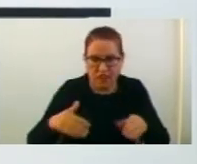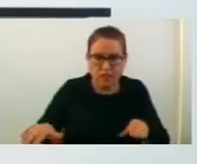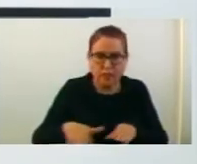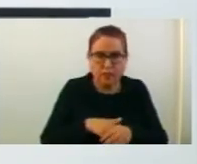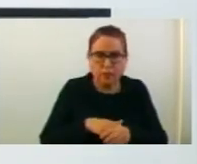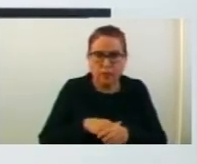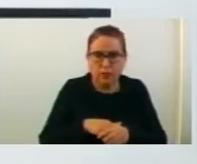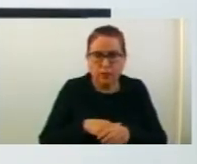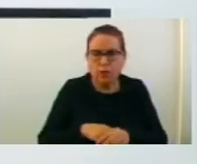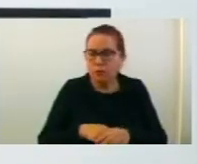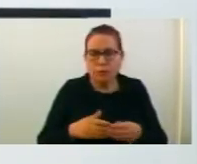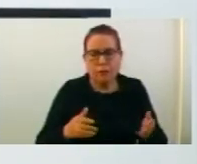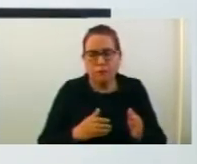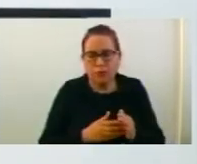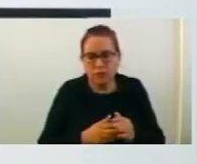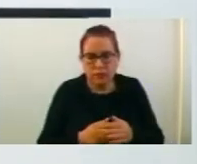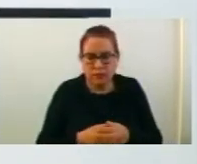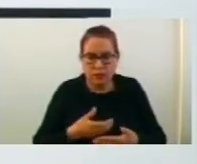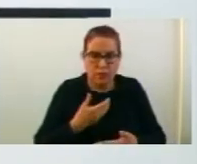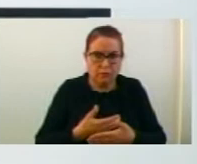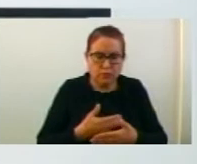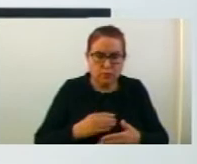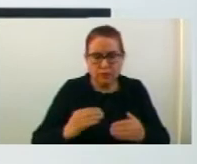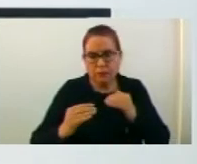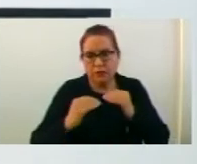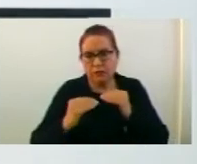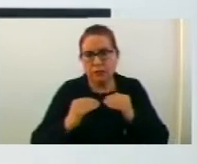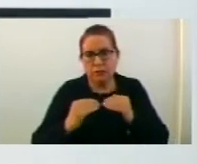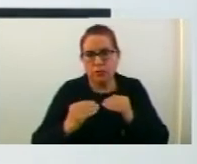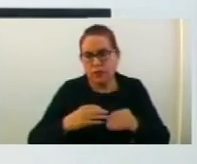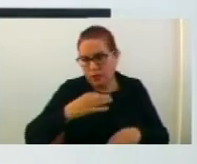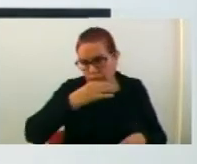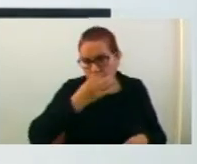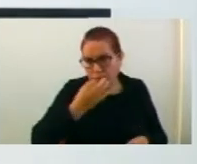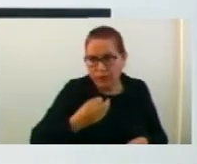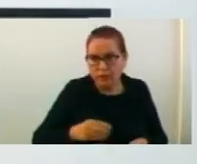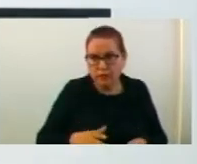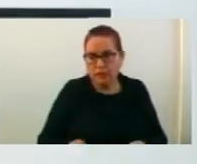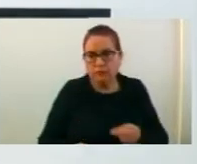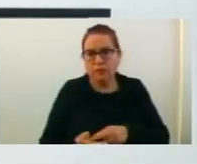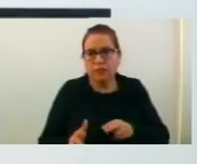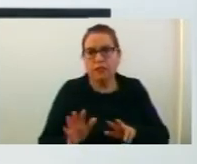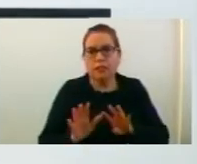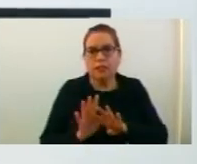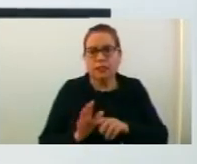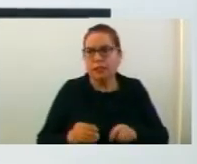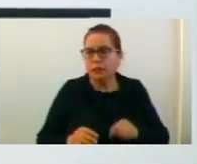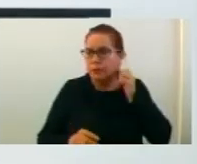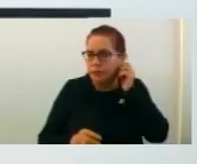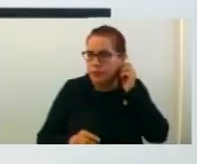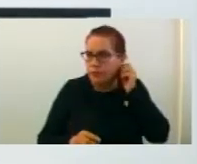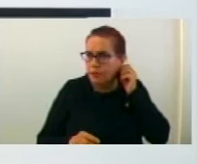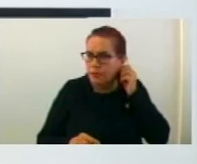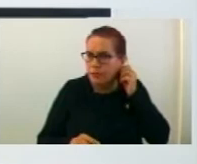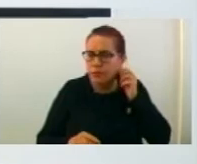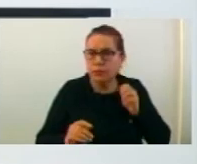се необходни, по основ на тоа, дека од Министерство за информатичко общество, 2015 година имаме